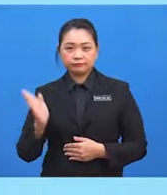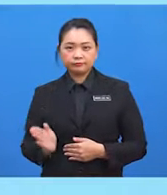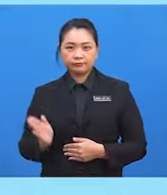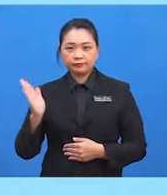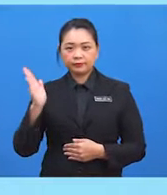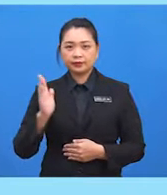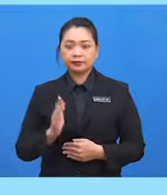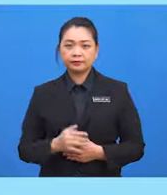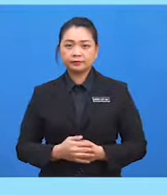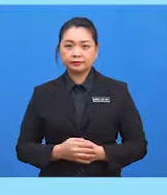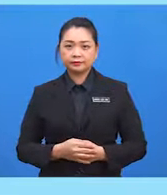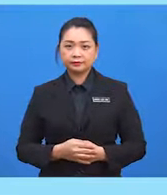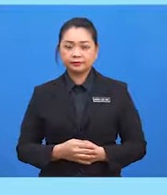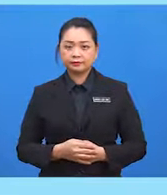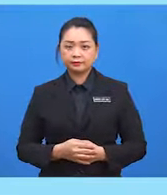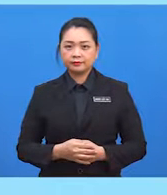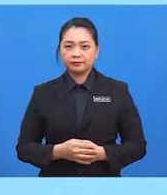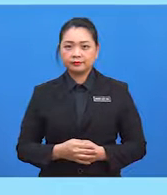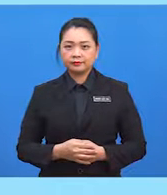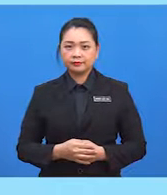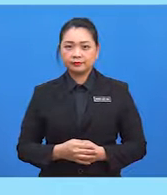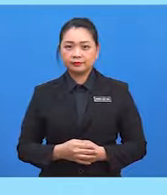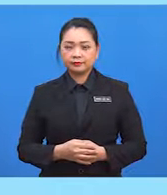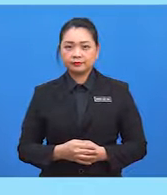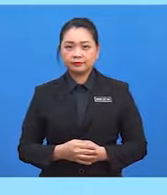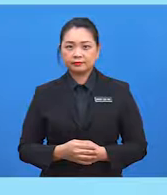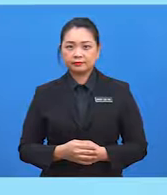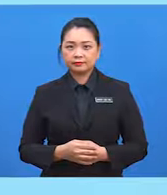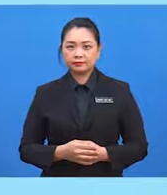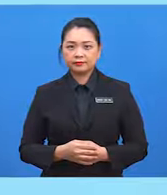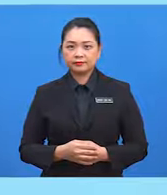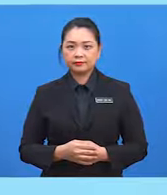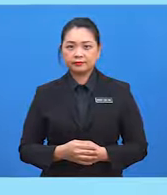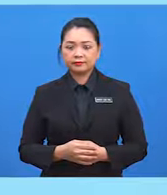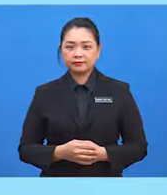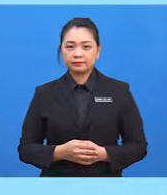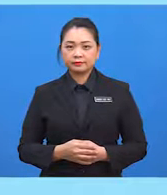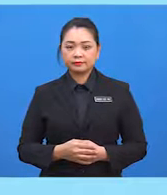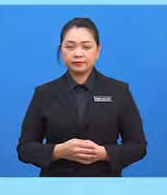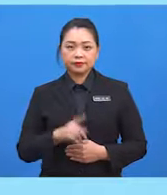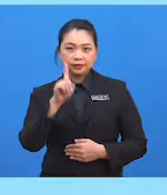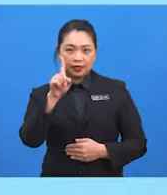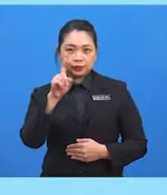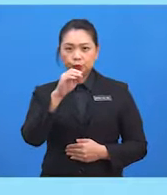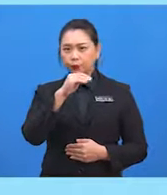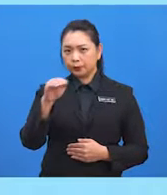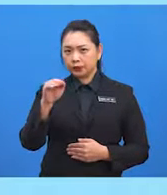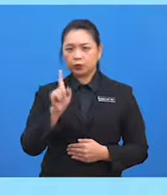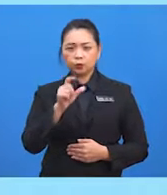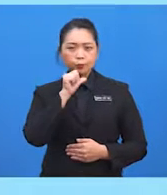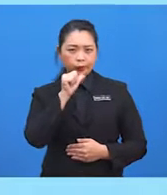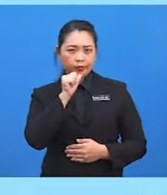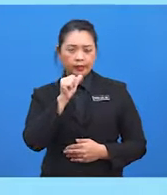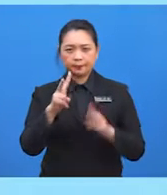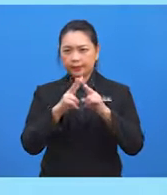dengan 1 per 1. 1 per 1 bukan dalam bentuk termudah.